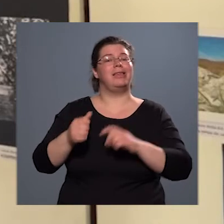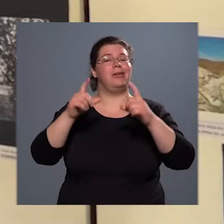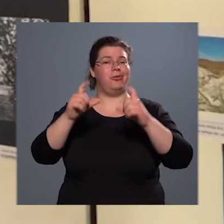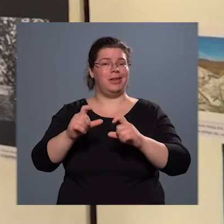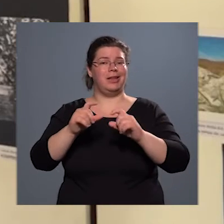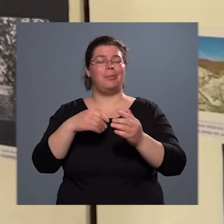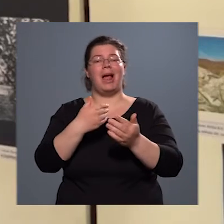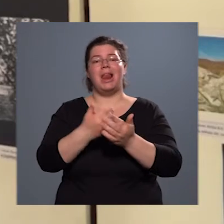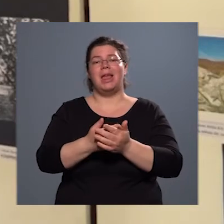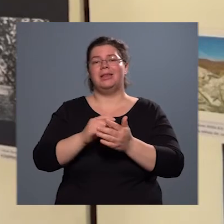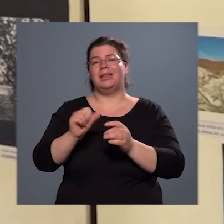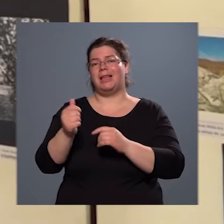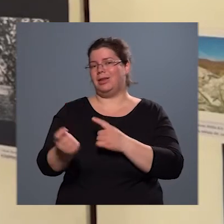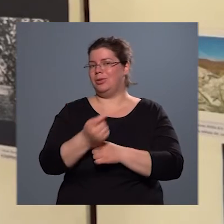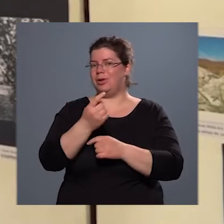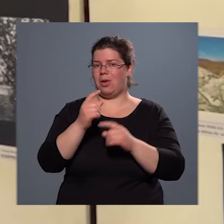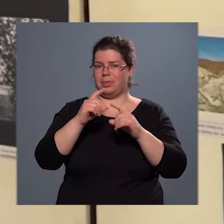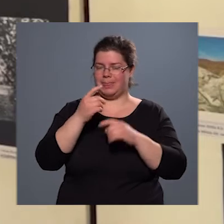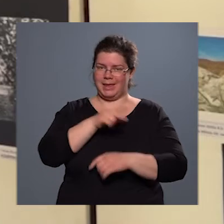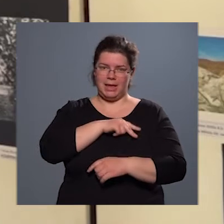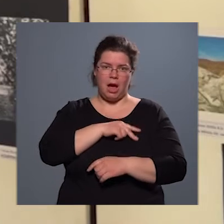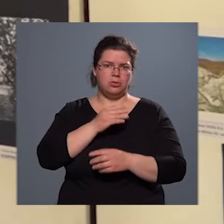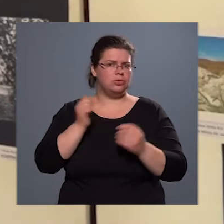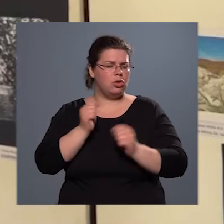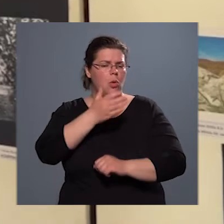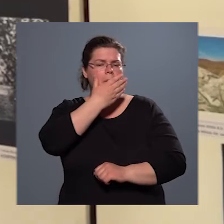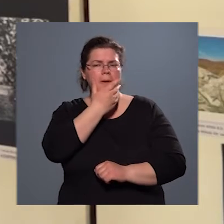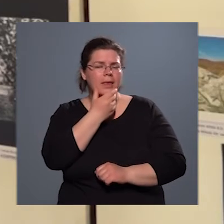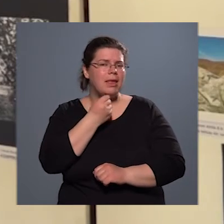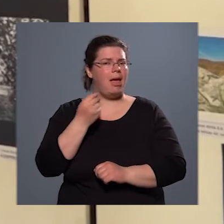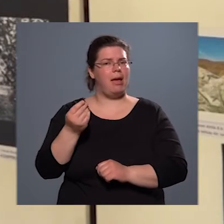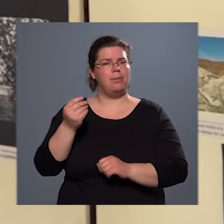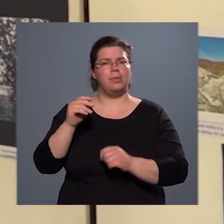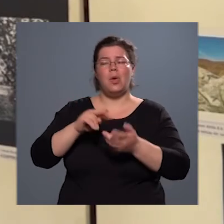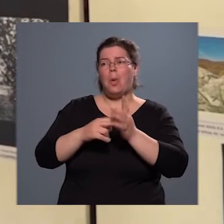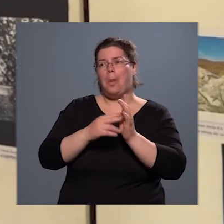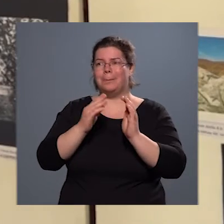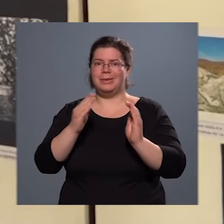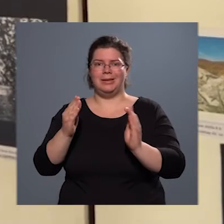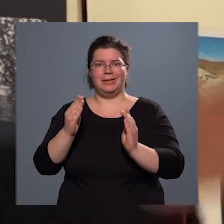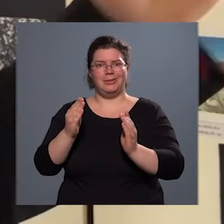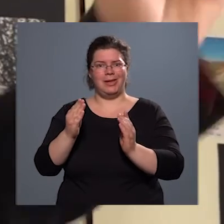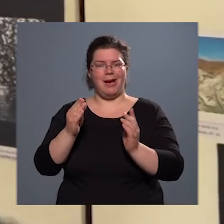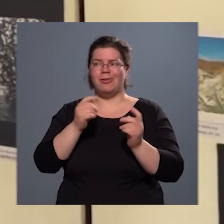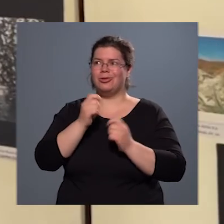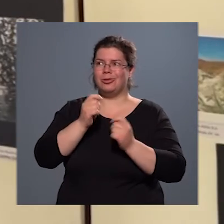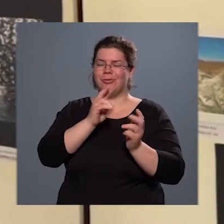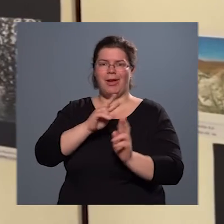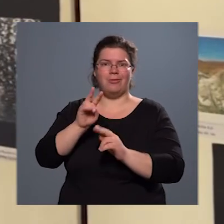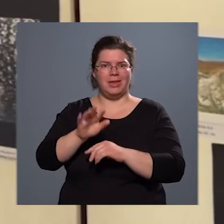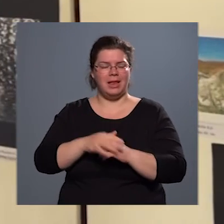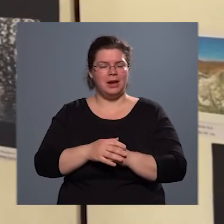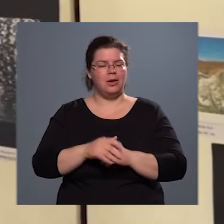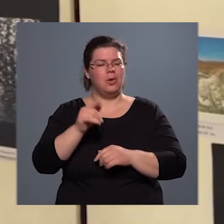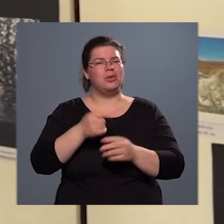külön díjasunk, ami nagyon szép kompozíciójával vívta ki a zsűri figyelmét. Aztán találhatunk ott egy